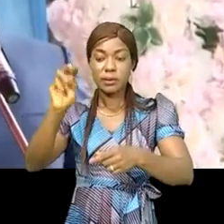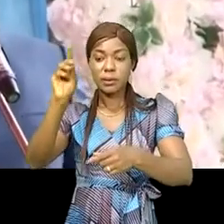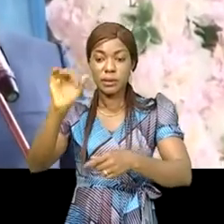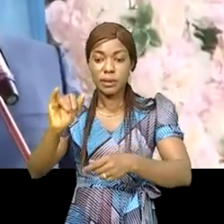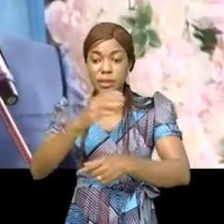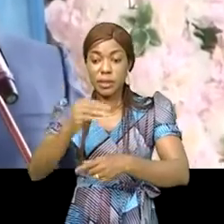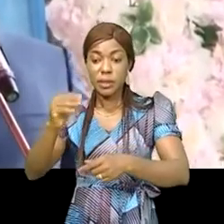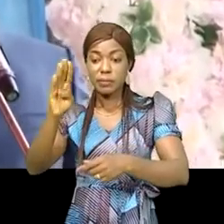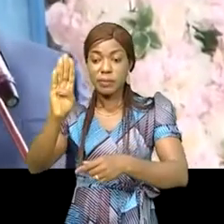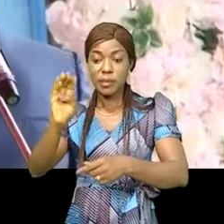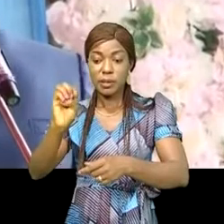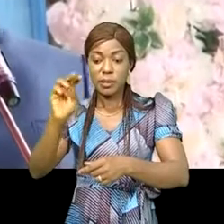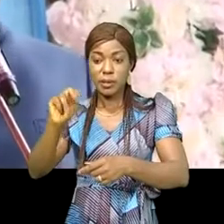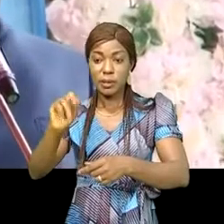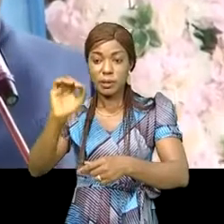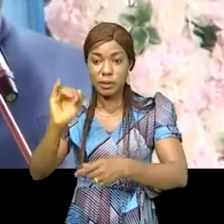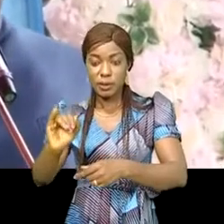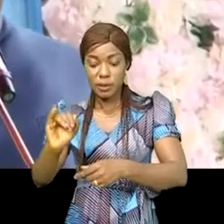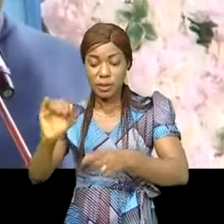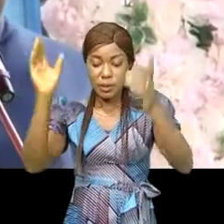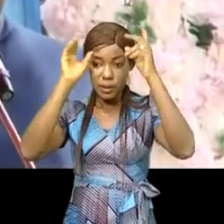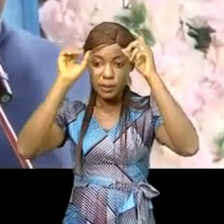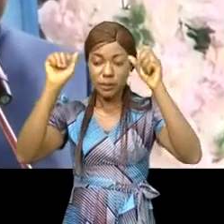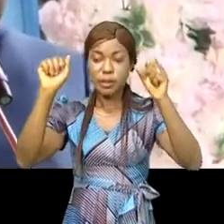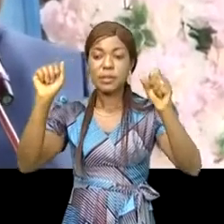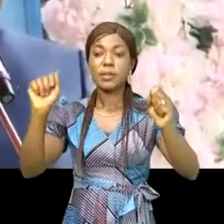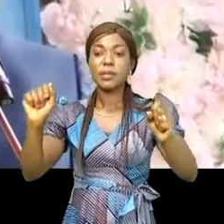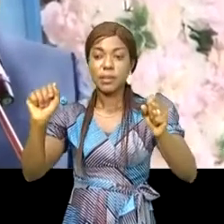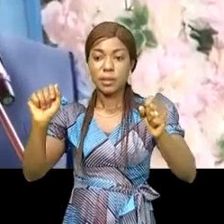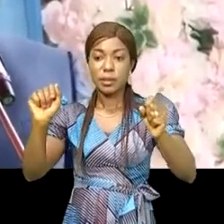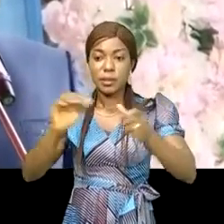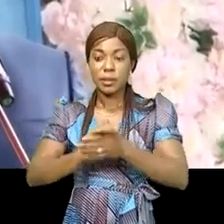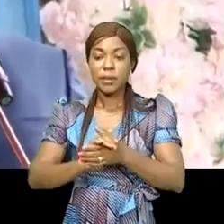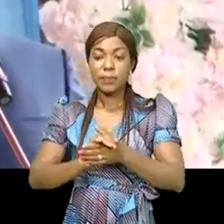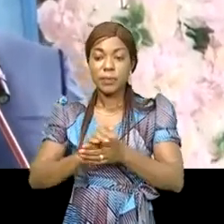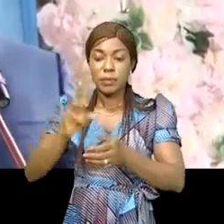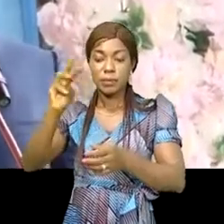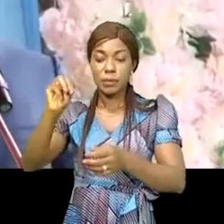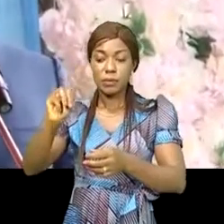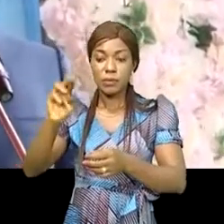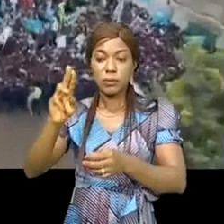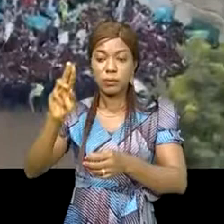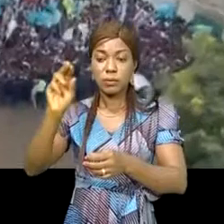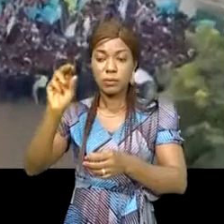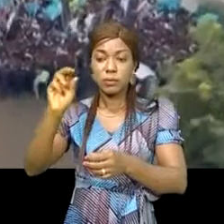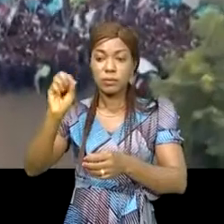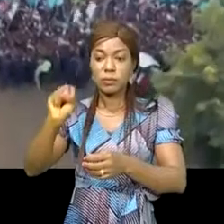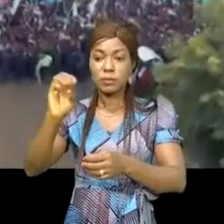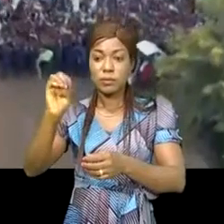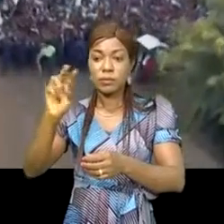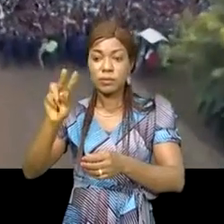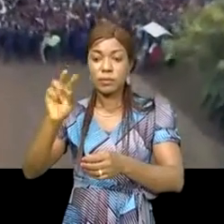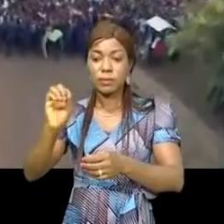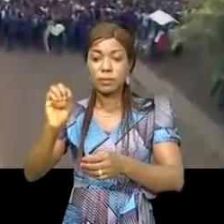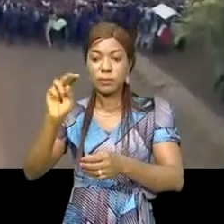l'œuvre du président Youwere Kagouta Mousseveni ici présent. Dès